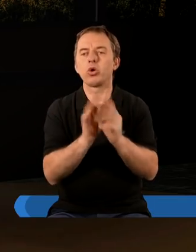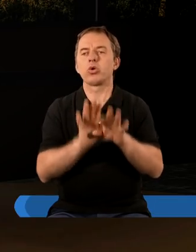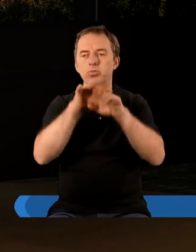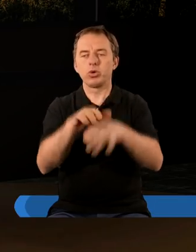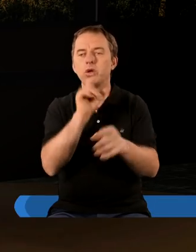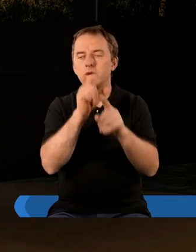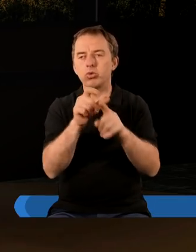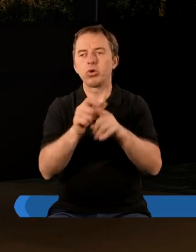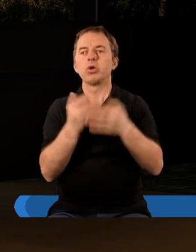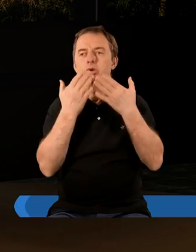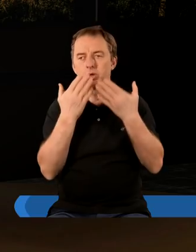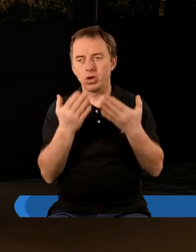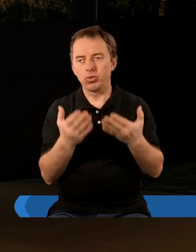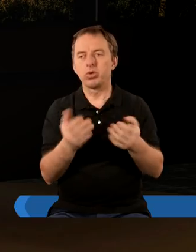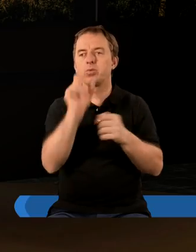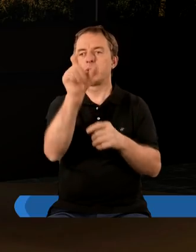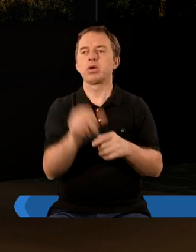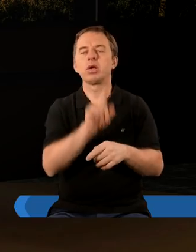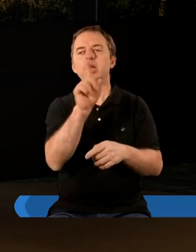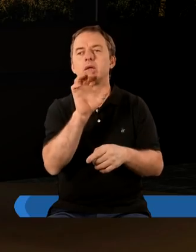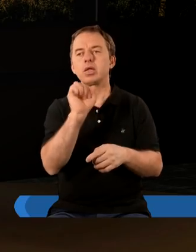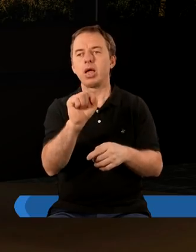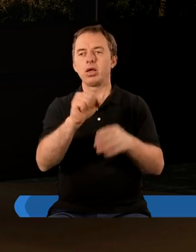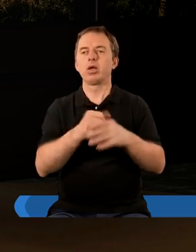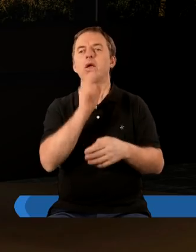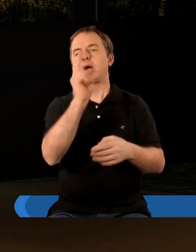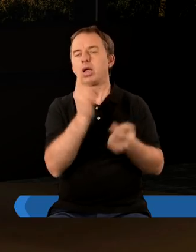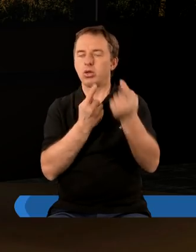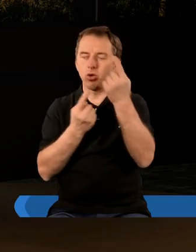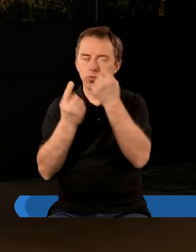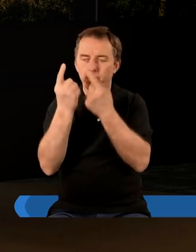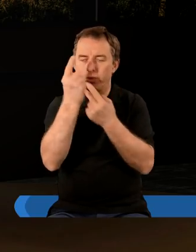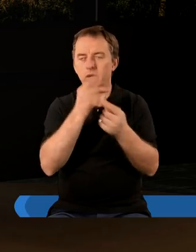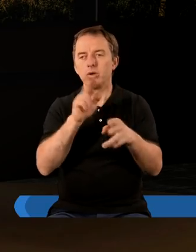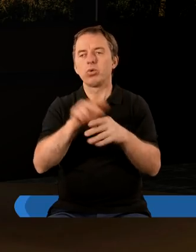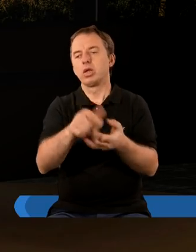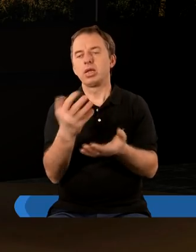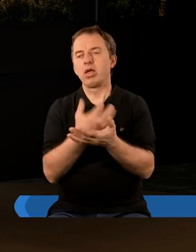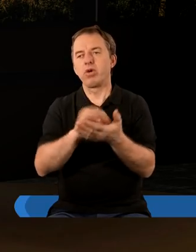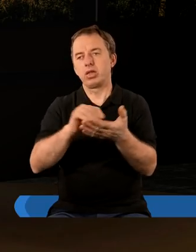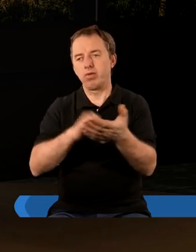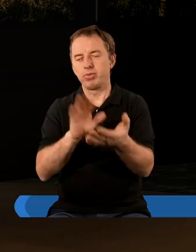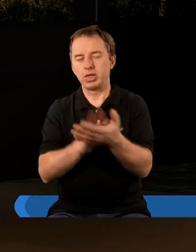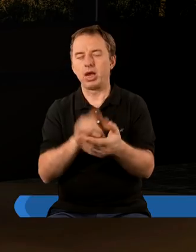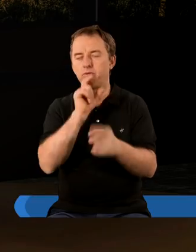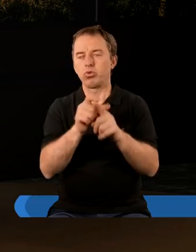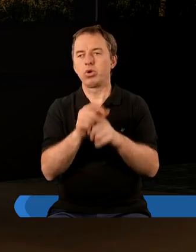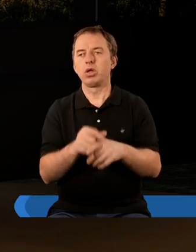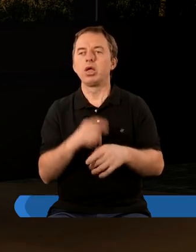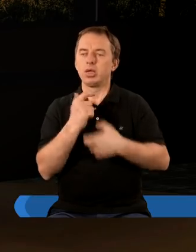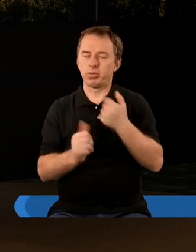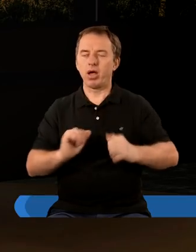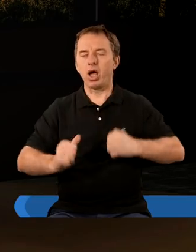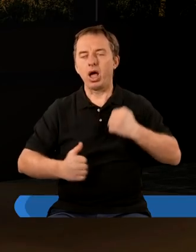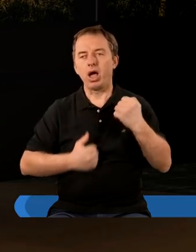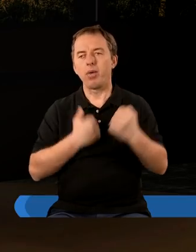płynącą z tych słów dziękujemy Ci za każdą myśl która jest tam zawarta spraw